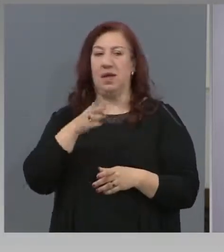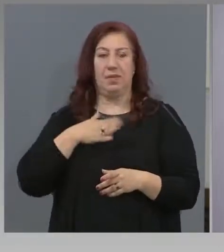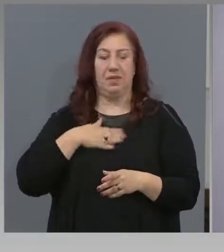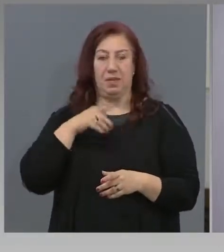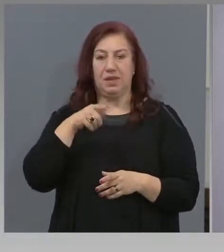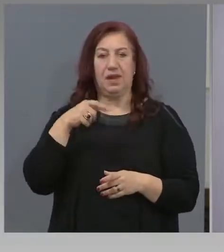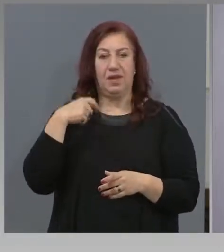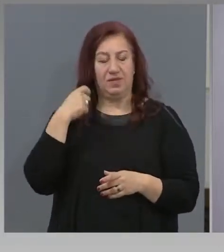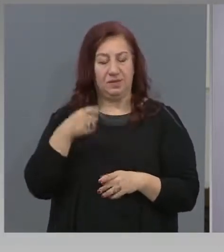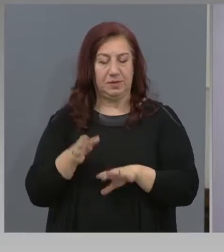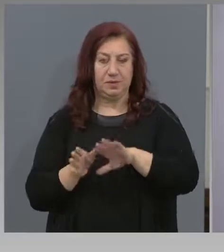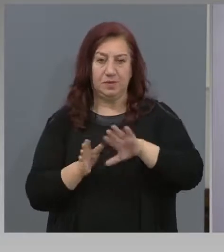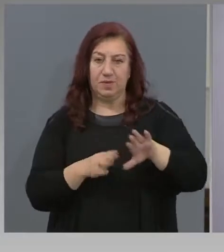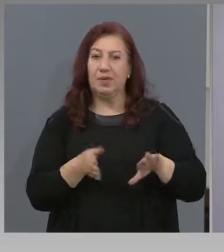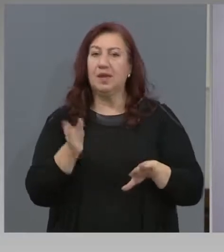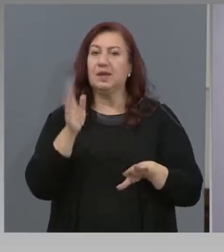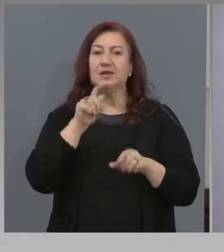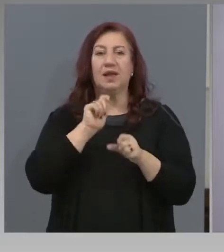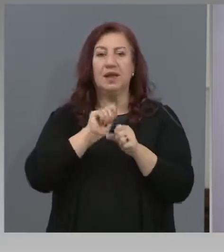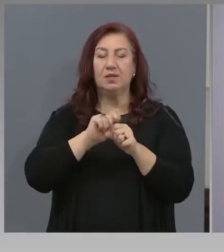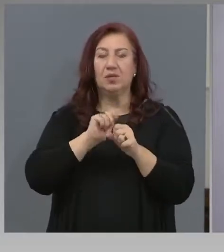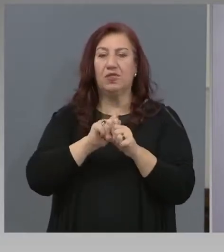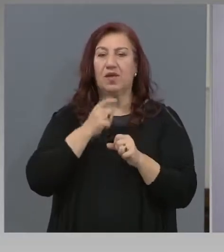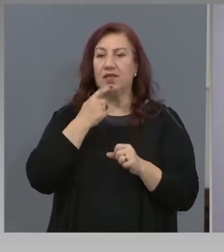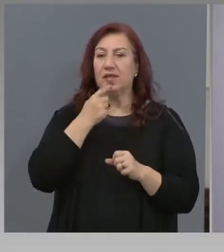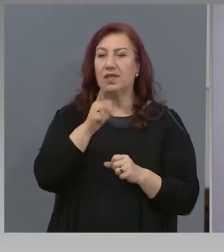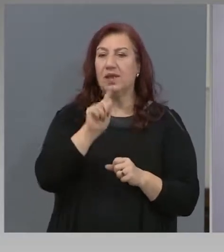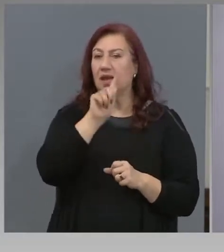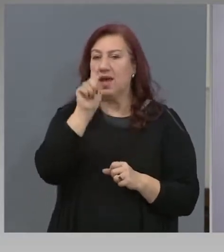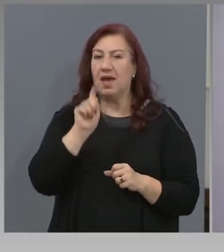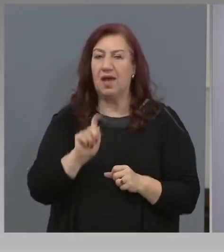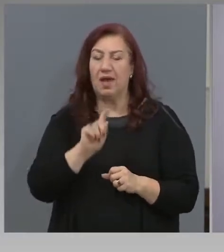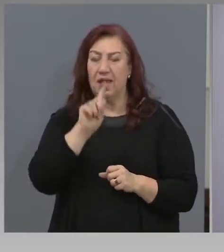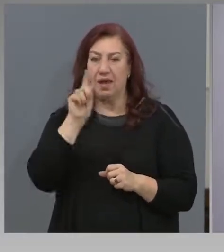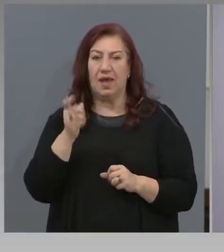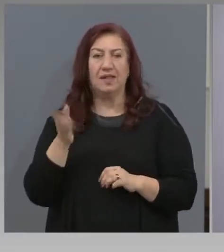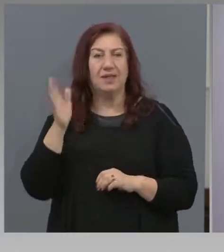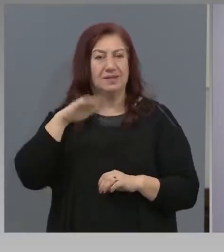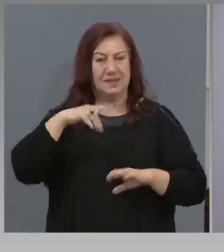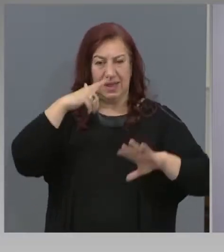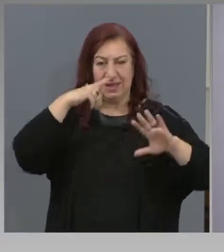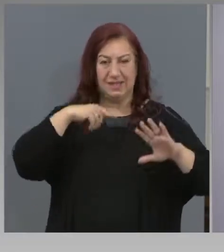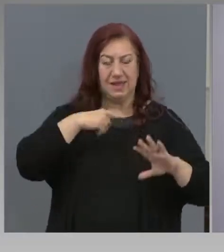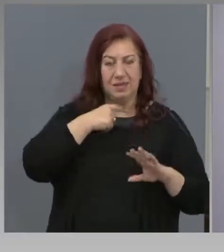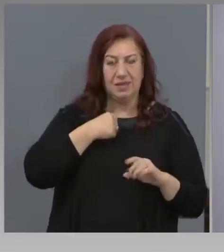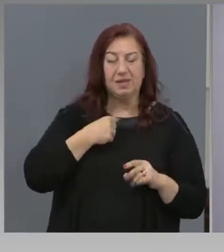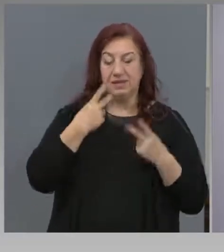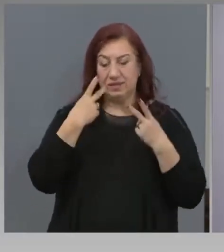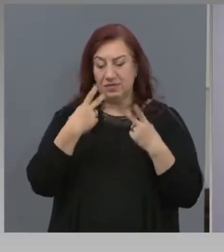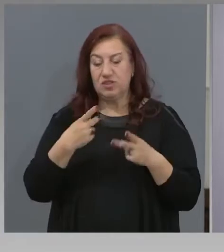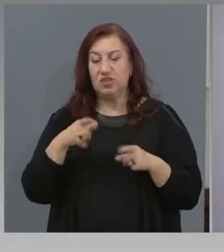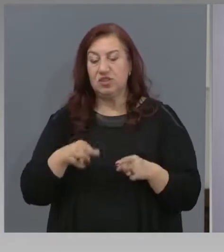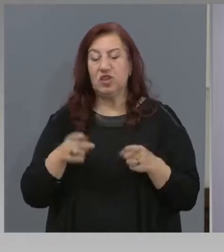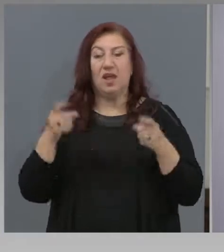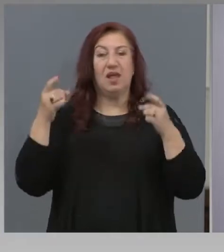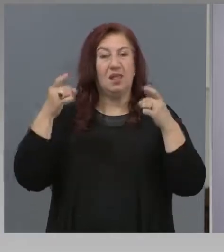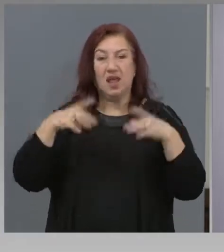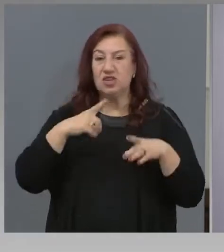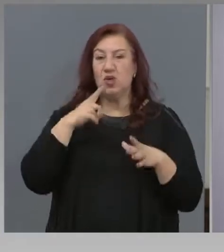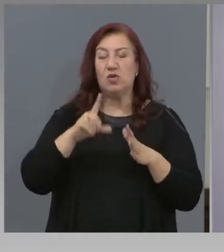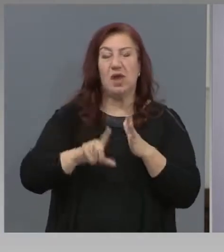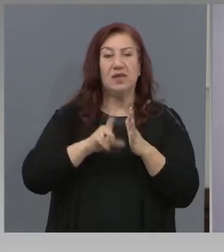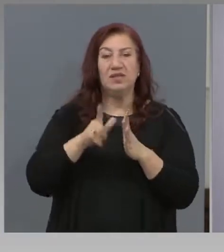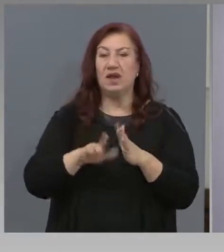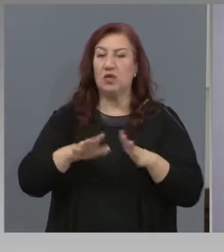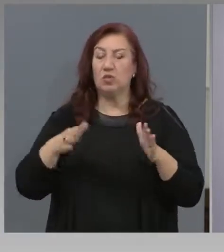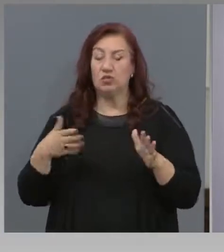След проведена анкета с училищата, в които има обучение в 7-ми клас и отчитайки факта, че към началото на извънаредното положение са изминали 20 седмици